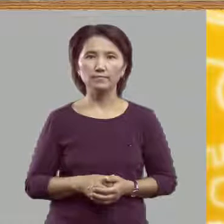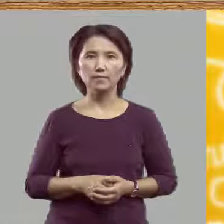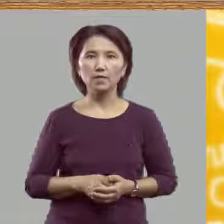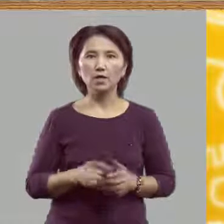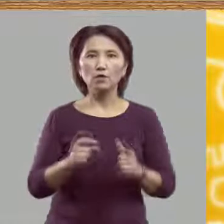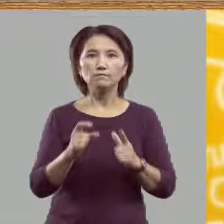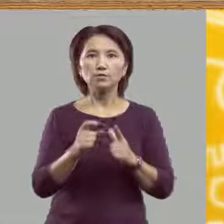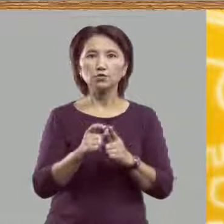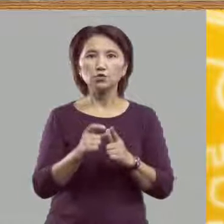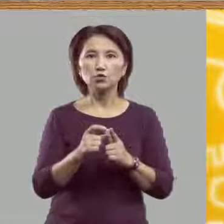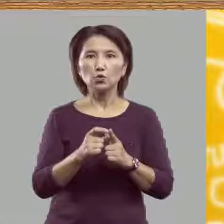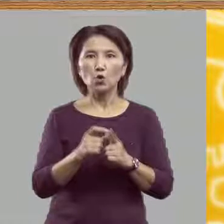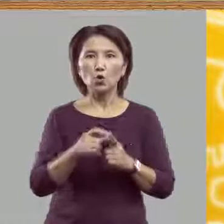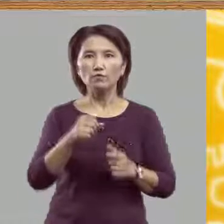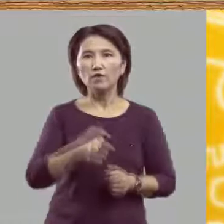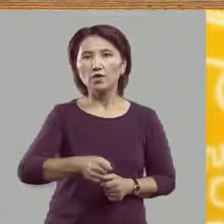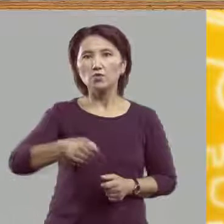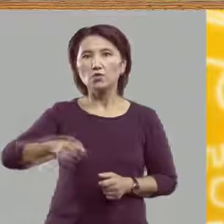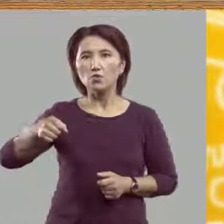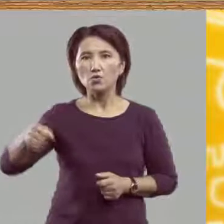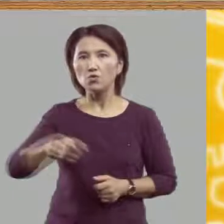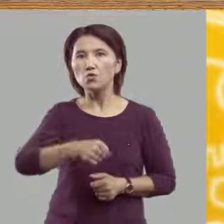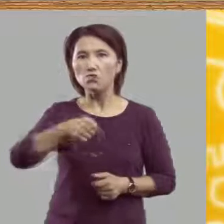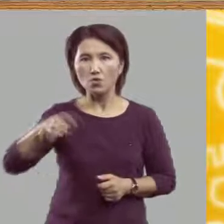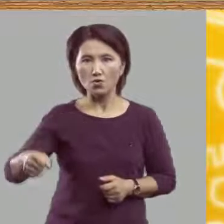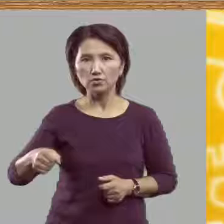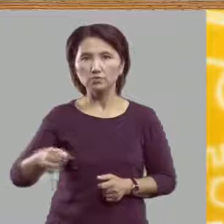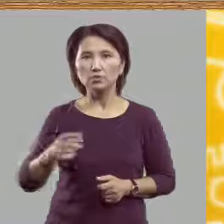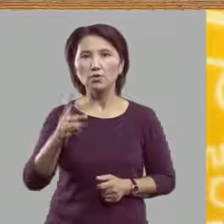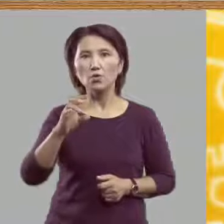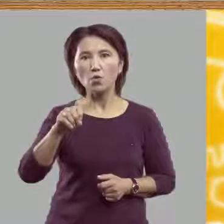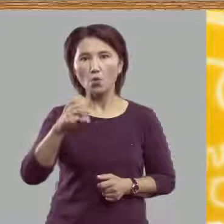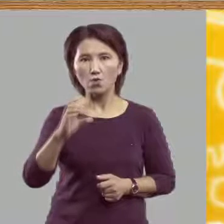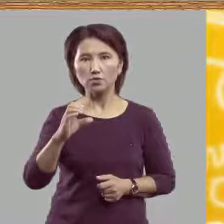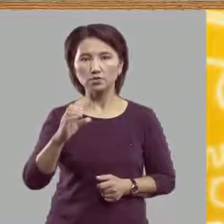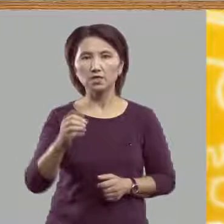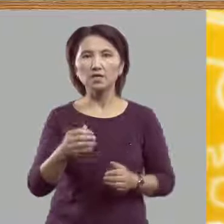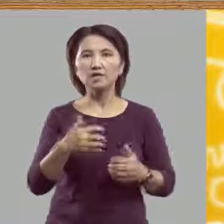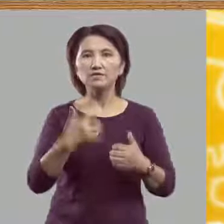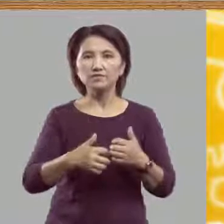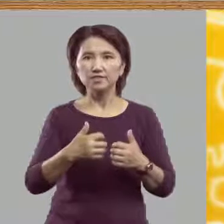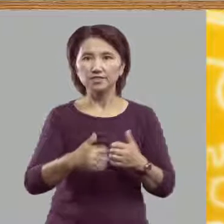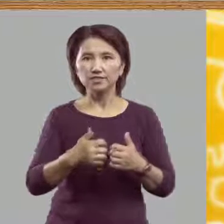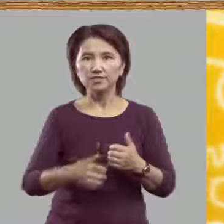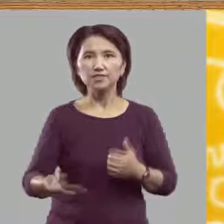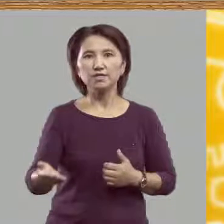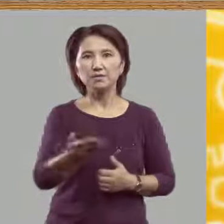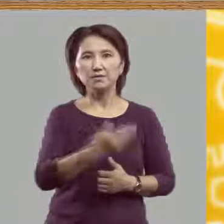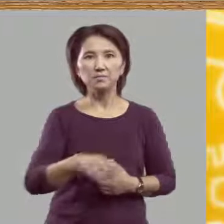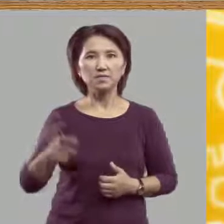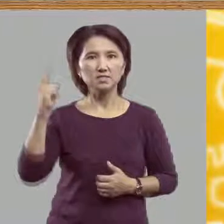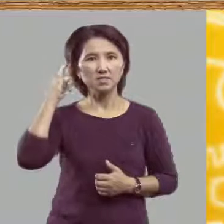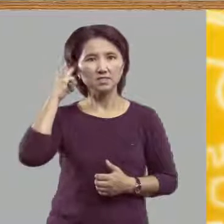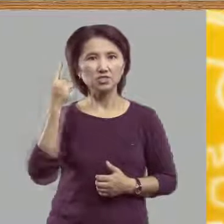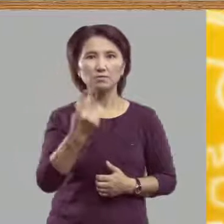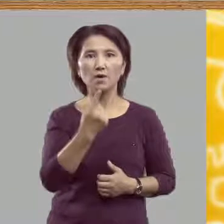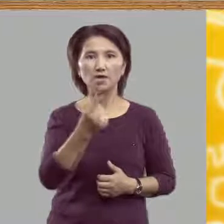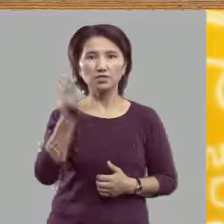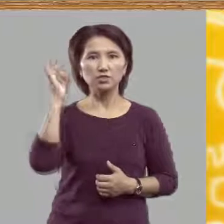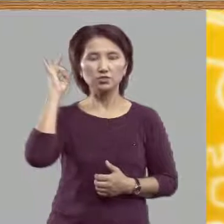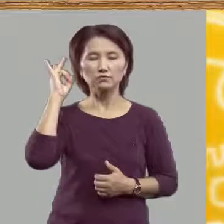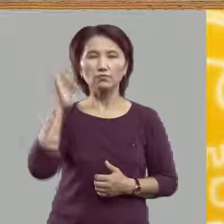В слове НЁС в середине мы слышим один звук О,